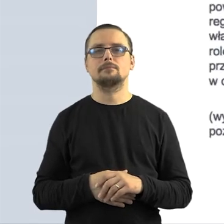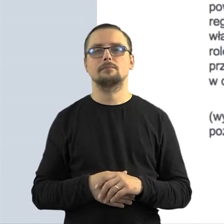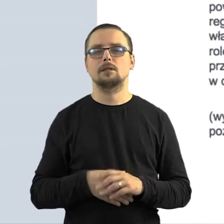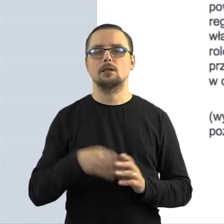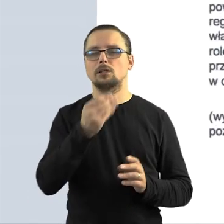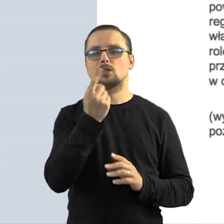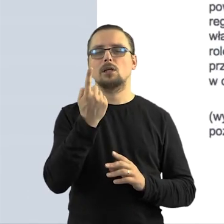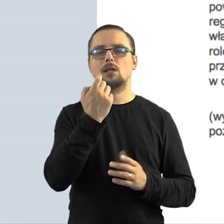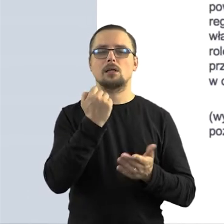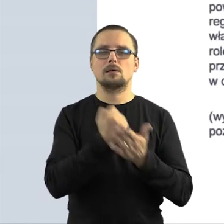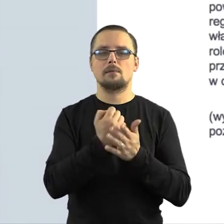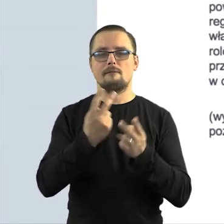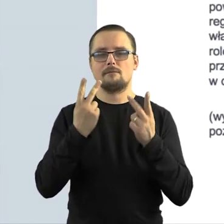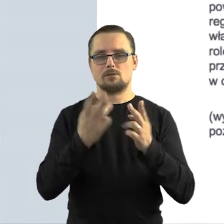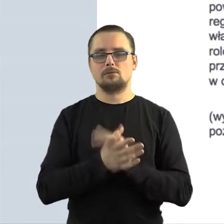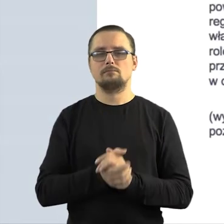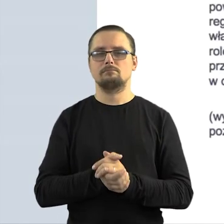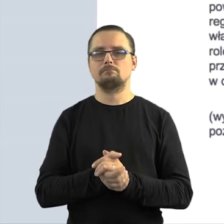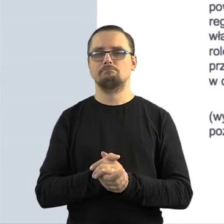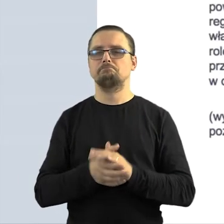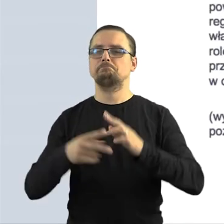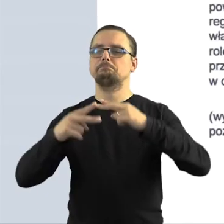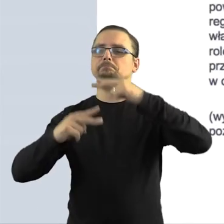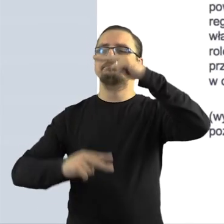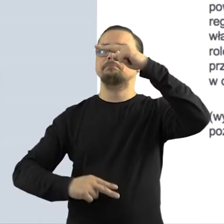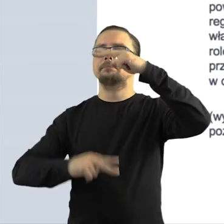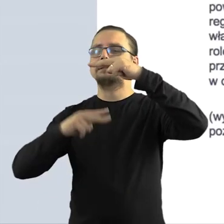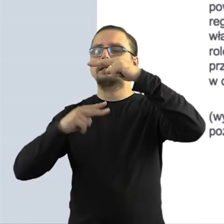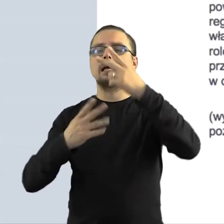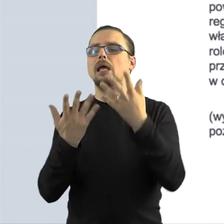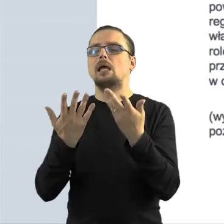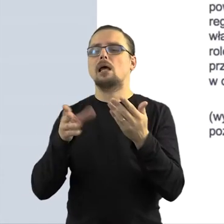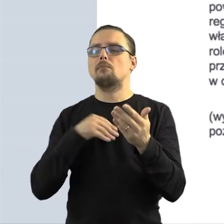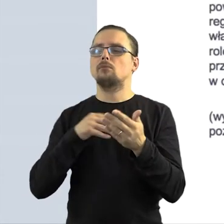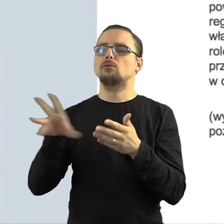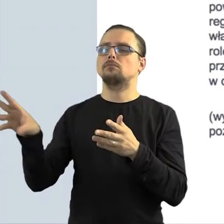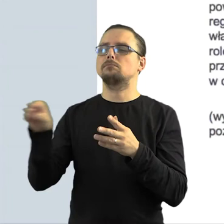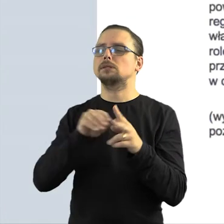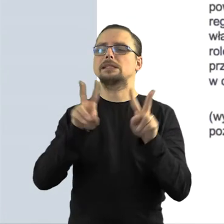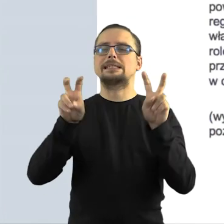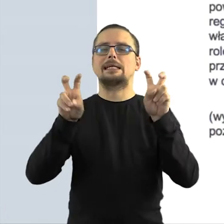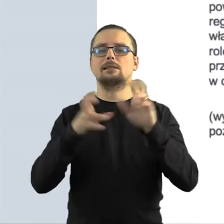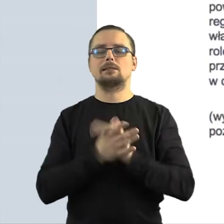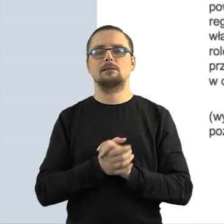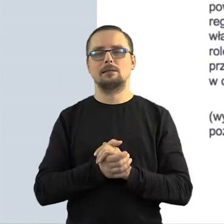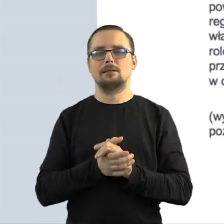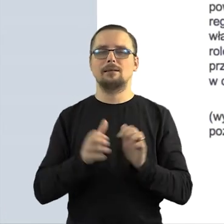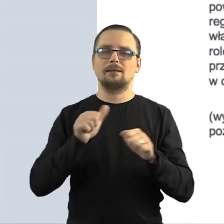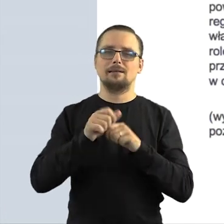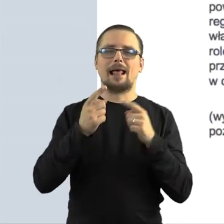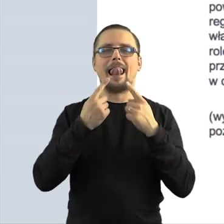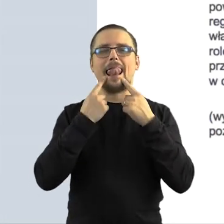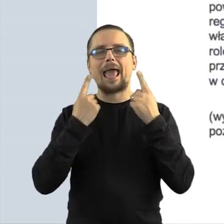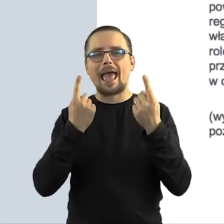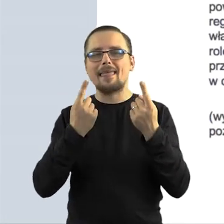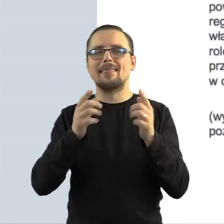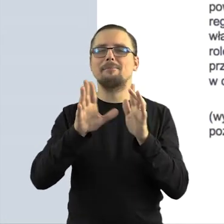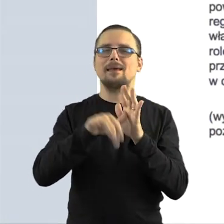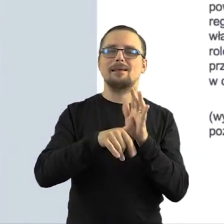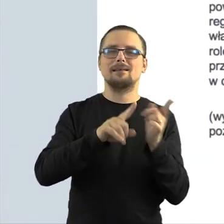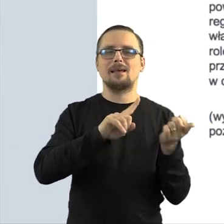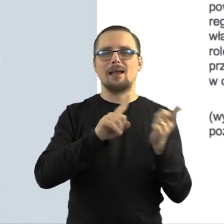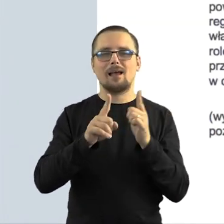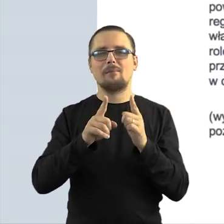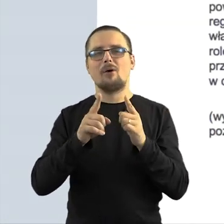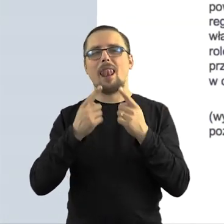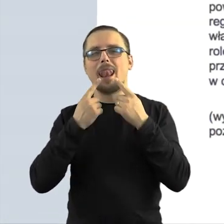Jeszcze jedna ważna kwestia, rozmiar do zwolnego cytatu, ponieważ często krążą takie legendy miejskie, powiedziałabym to,